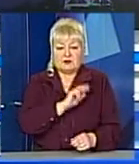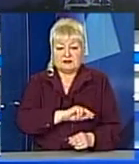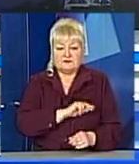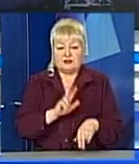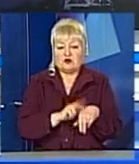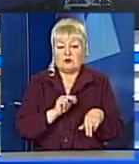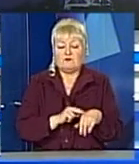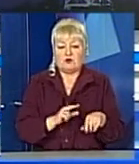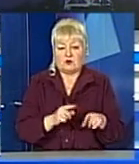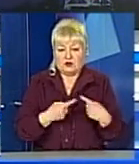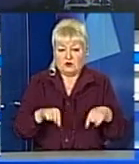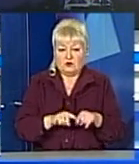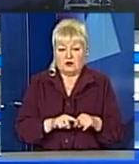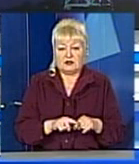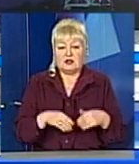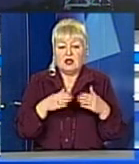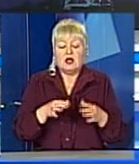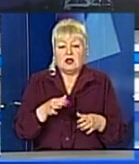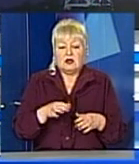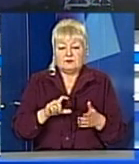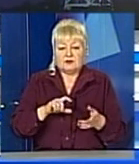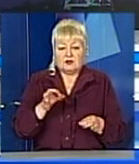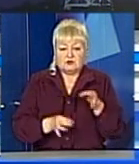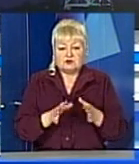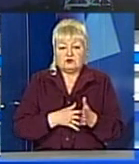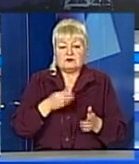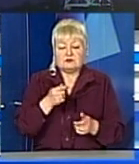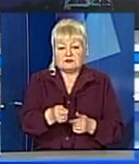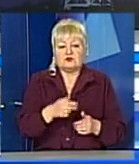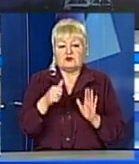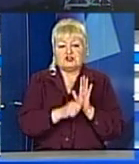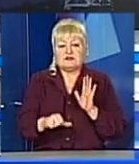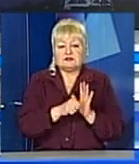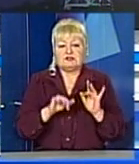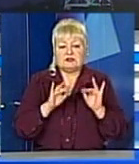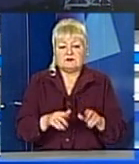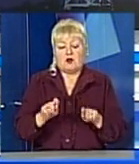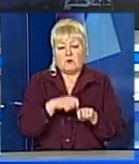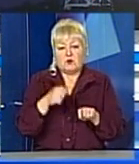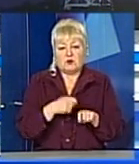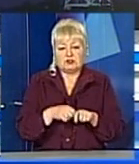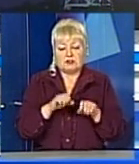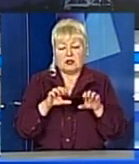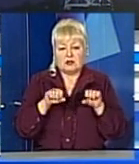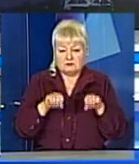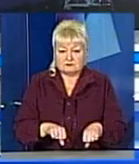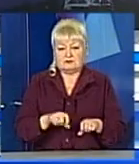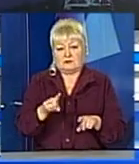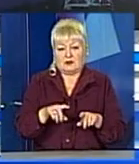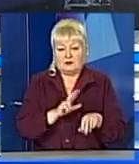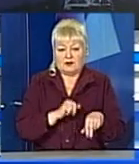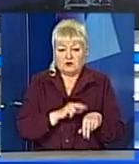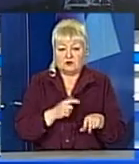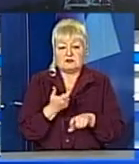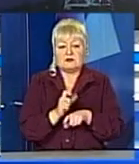правоохоронних органів. Загалом до суду скеровано 66 справ щодо порушення закону правоохоронцями. Зокрема, більше